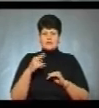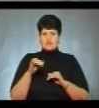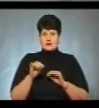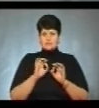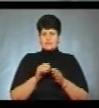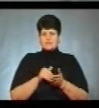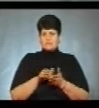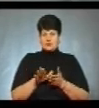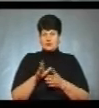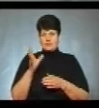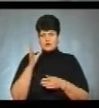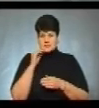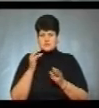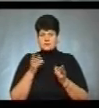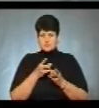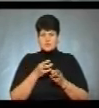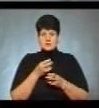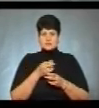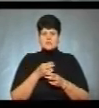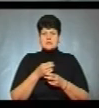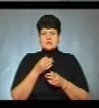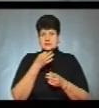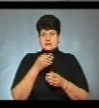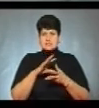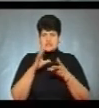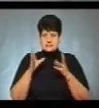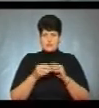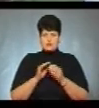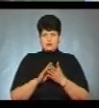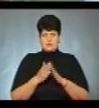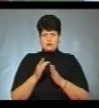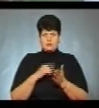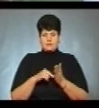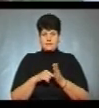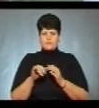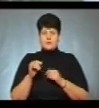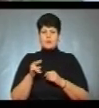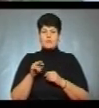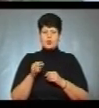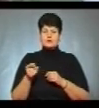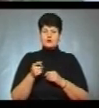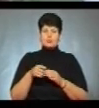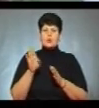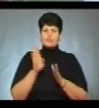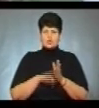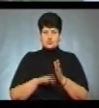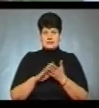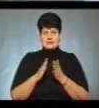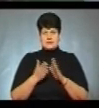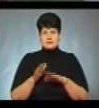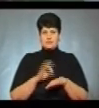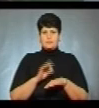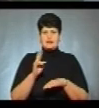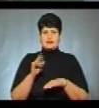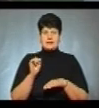відмовилася, оскільки вважає, запотрібне повідомити загальну ситуацію по місту. По Тернополю погіршилася ситуація захворювання на кір,